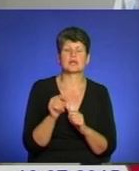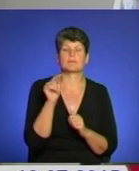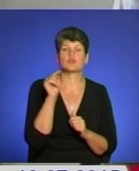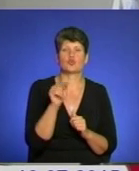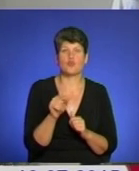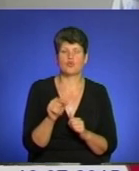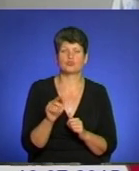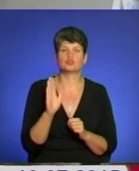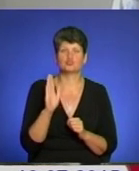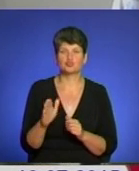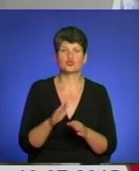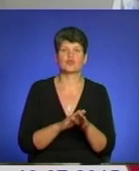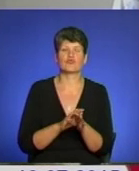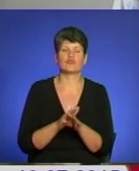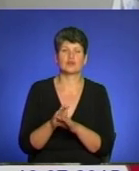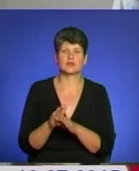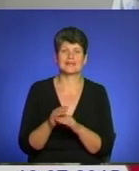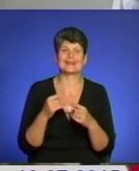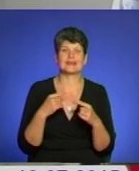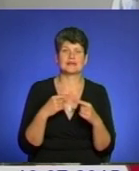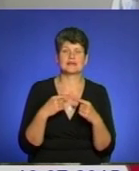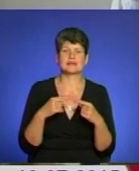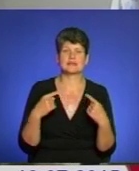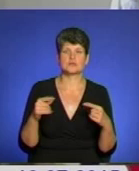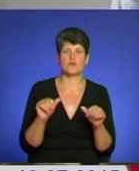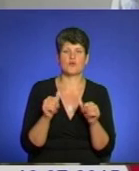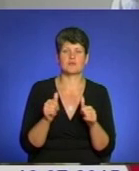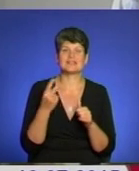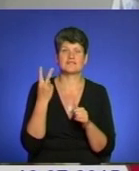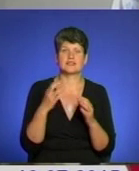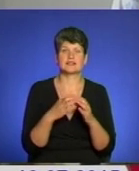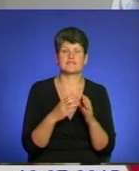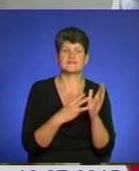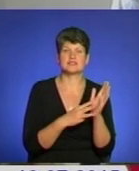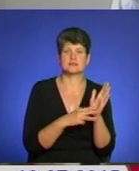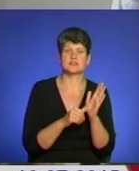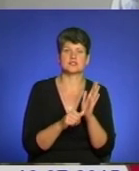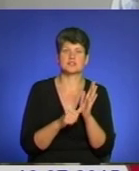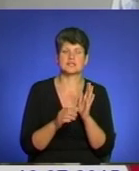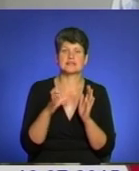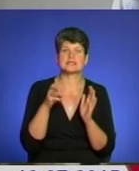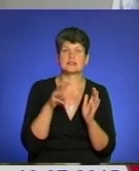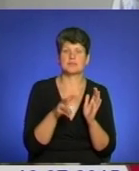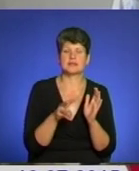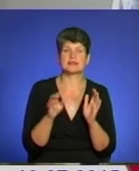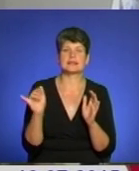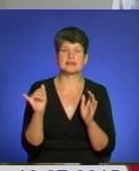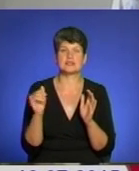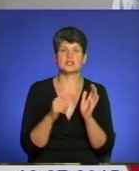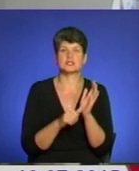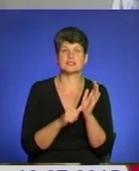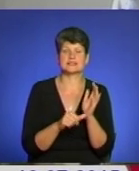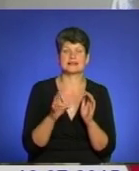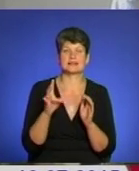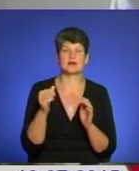будуть виконані різноформатні роботи. Дві картини, я повторююся, 80 на 60 см і 60 на